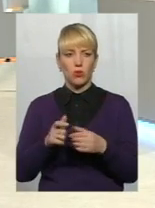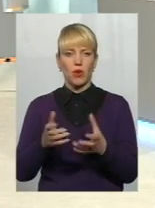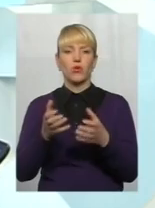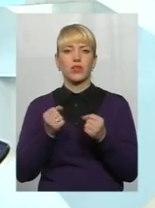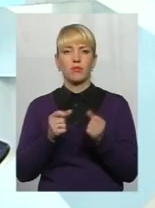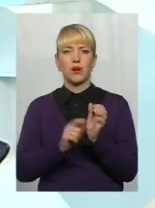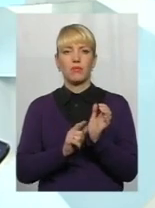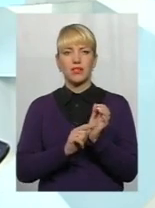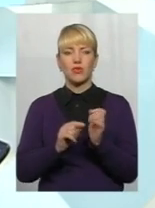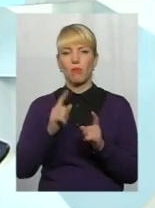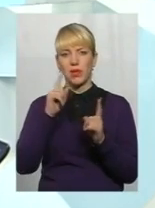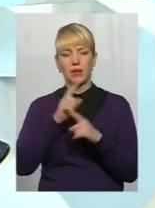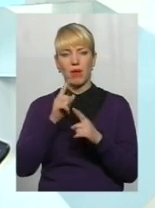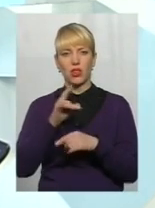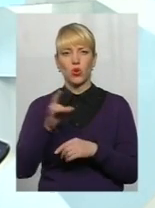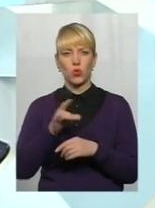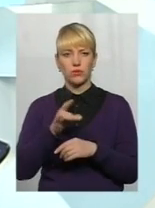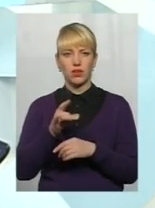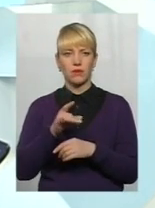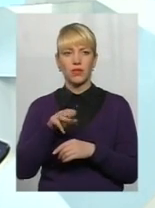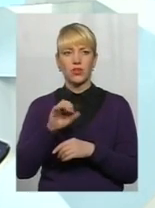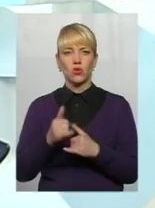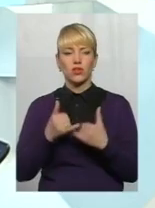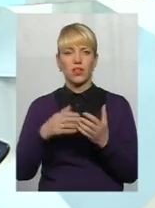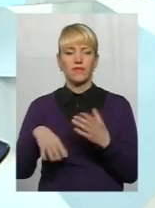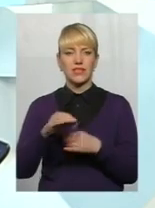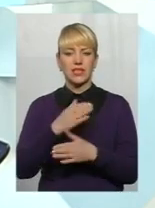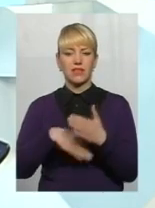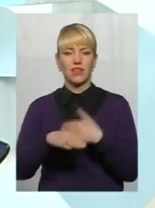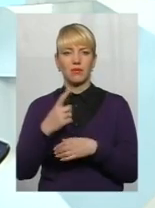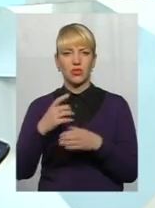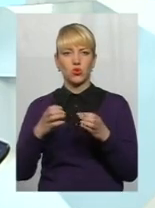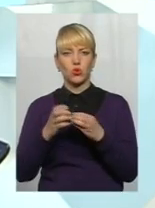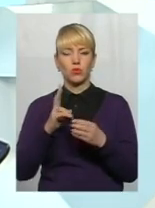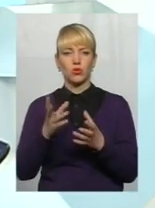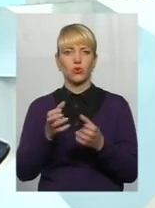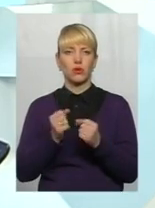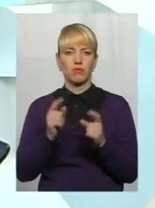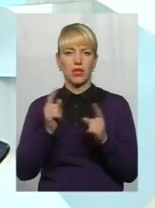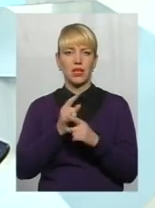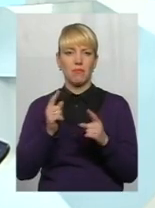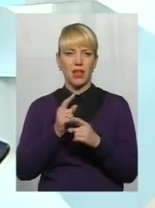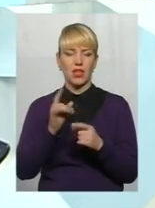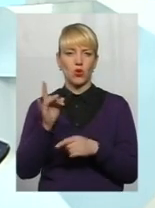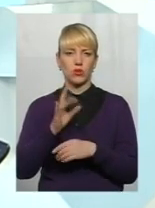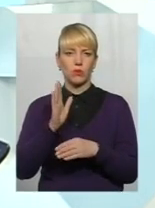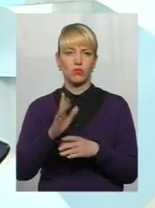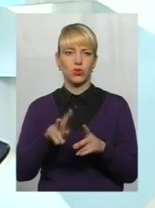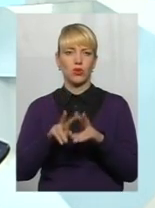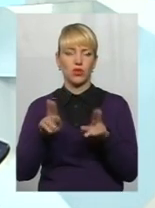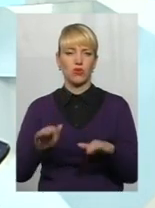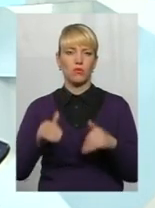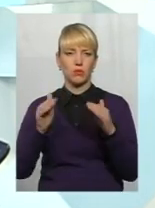пенсію в мінімальному розмірі, то для всіх інвалідів першої групи, які отримують мінімальному розміру, буде однакове